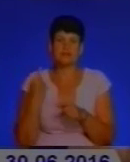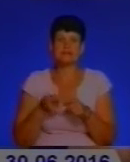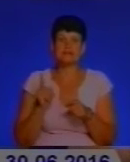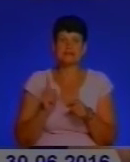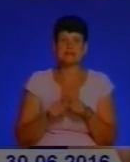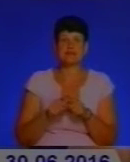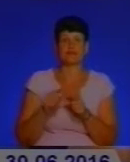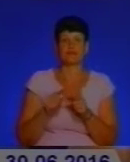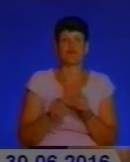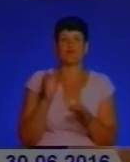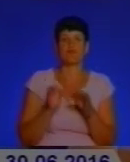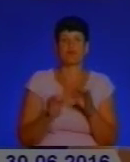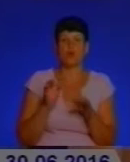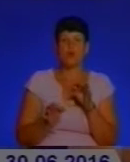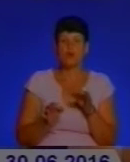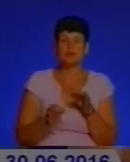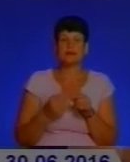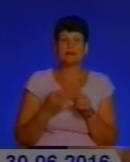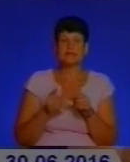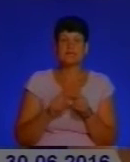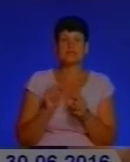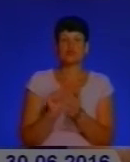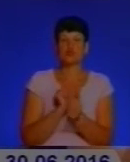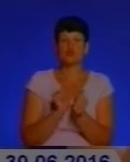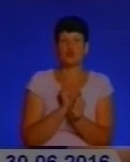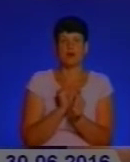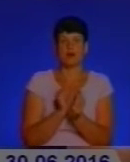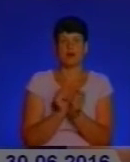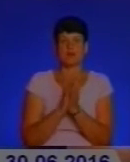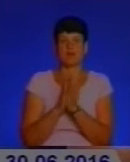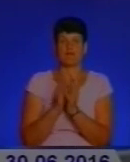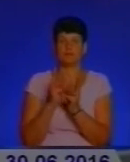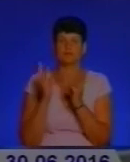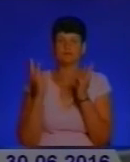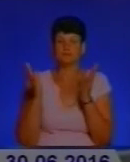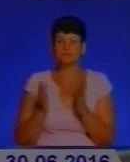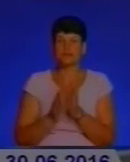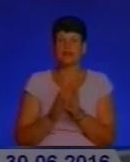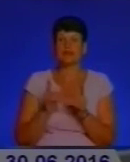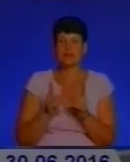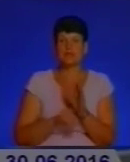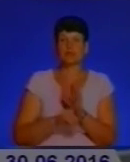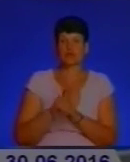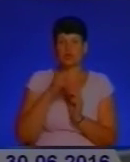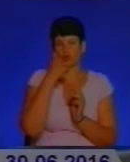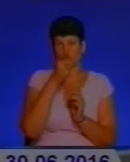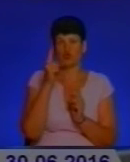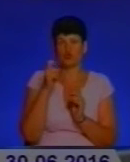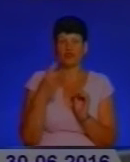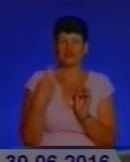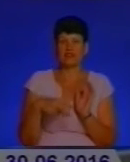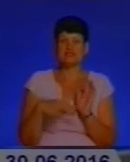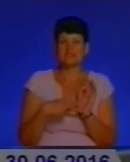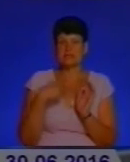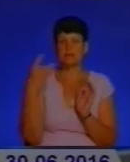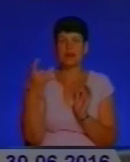пожежі в екосистемах, саме пожежі сухої трави, підпали сухої трави. Лише з початку року 127 разів